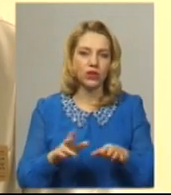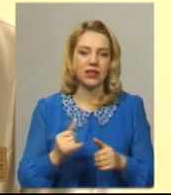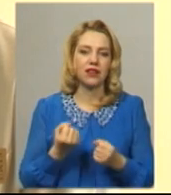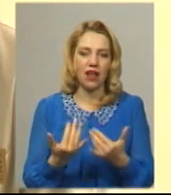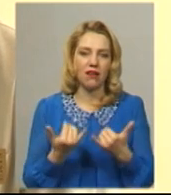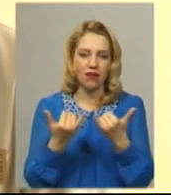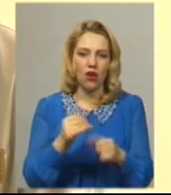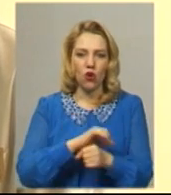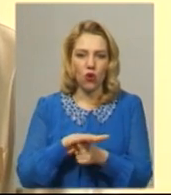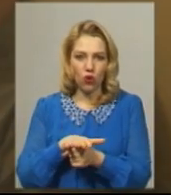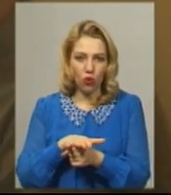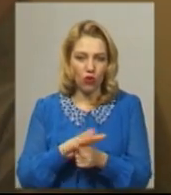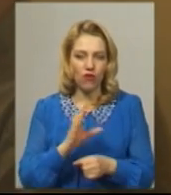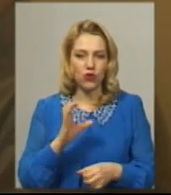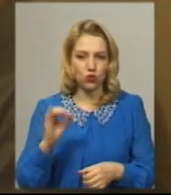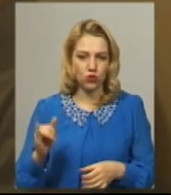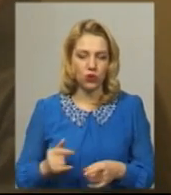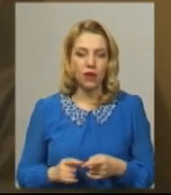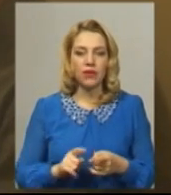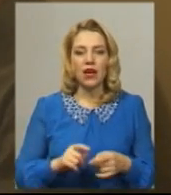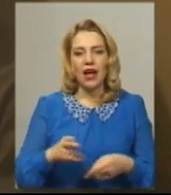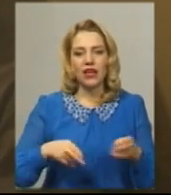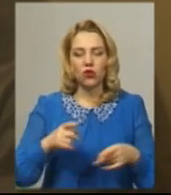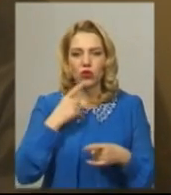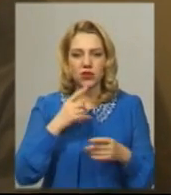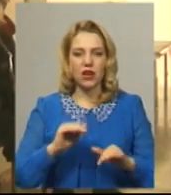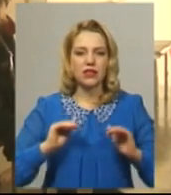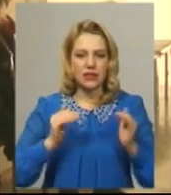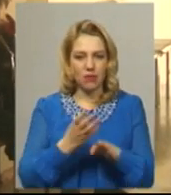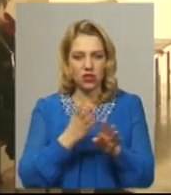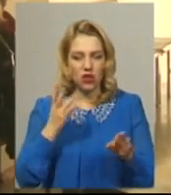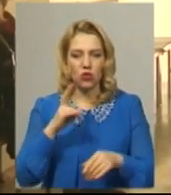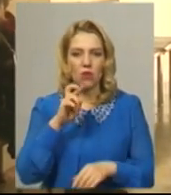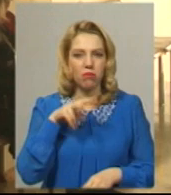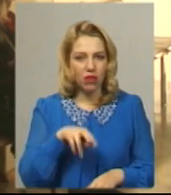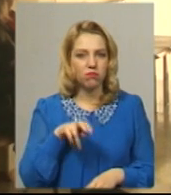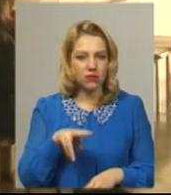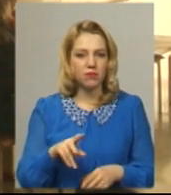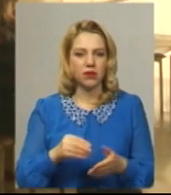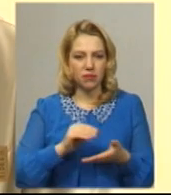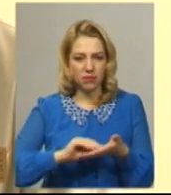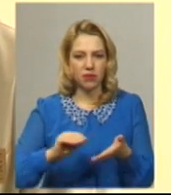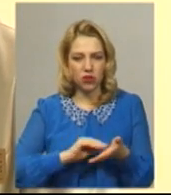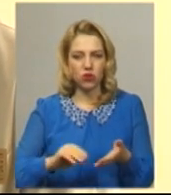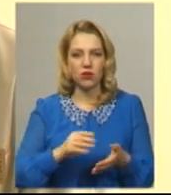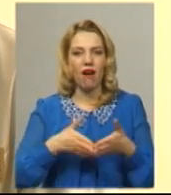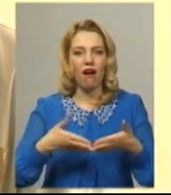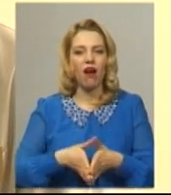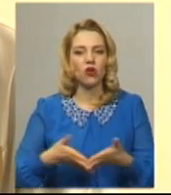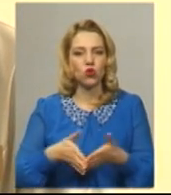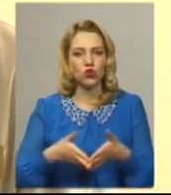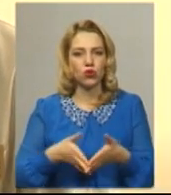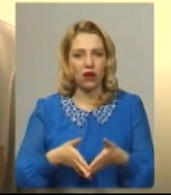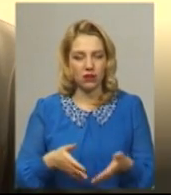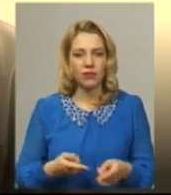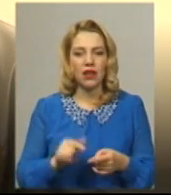першої поліклініки Олександр Лиськов каже, зменшується потік хворих в рози, та лікарняні листи поки що виписують у карточках. Йде більше